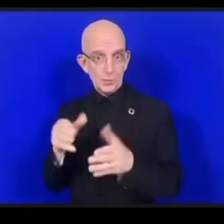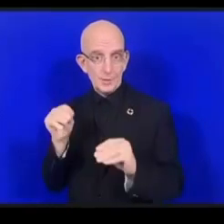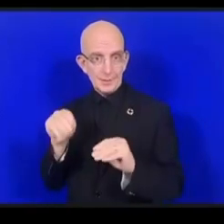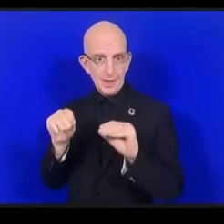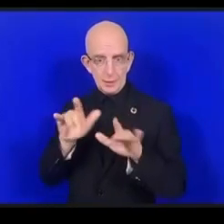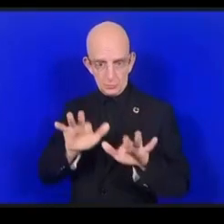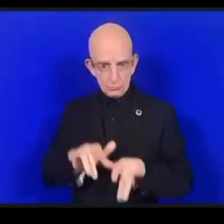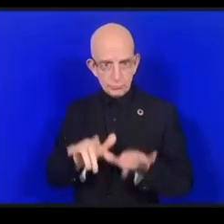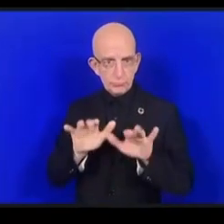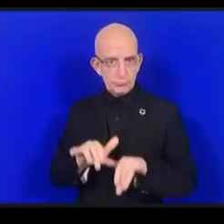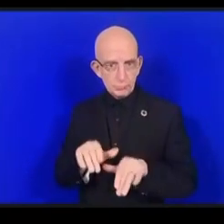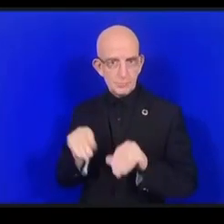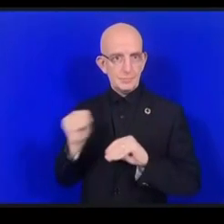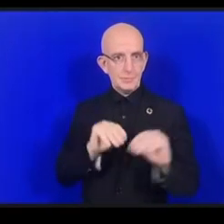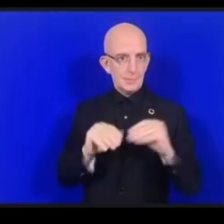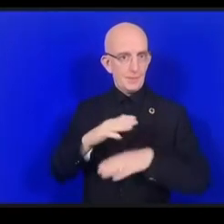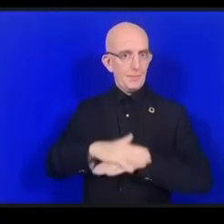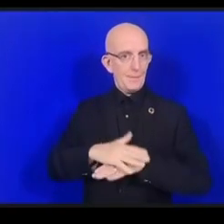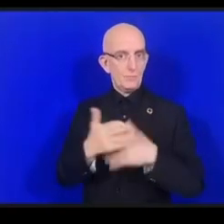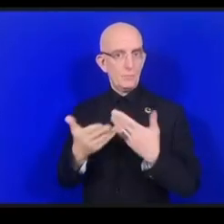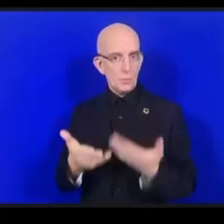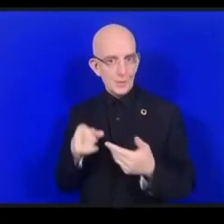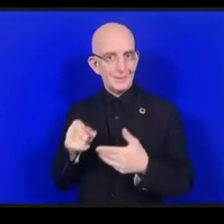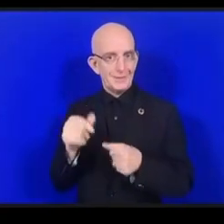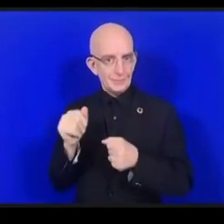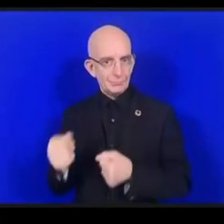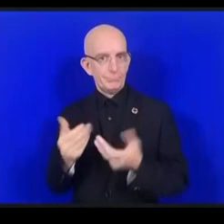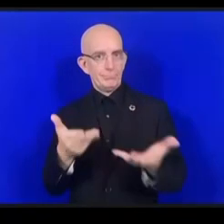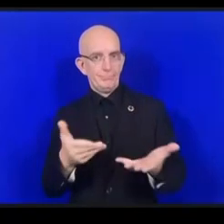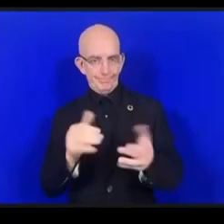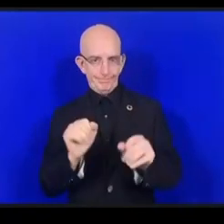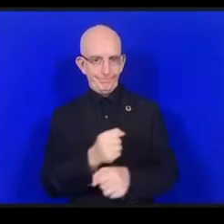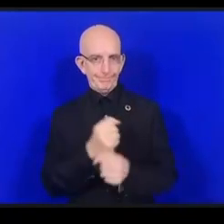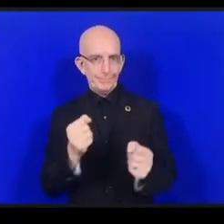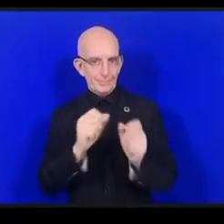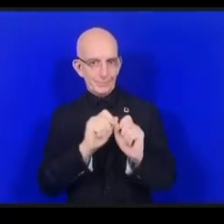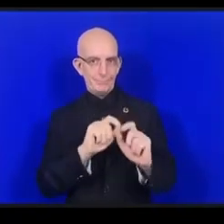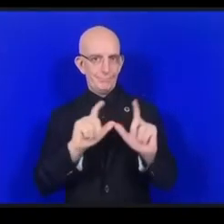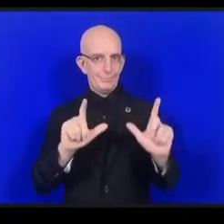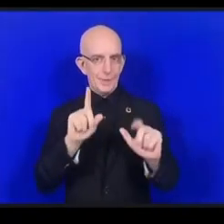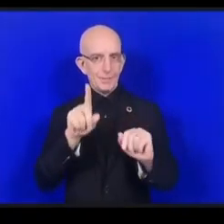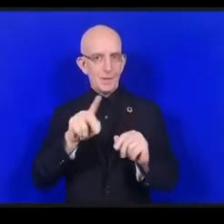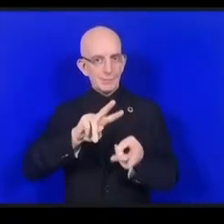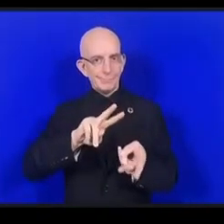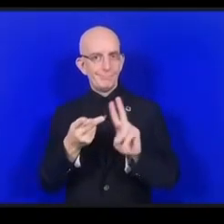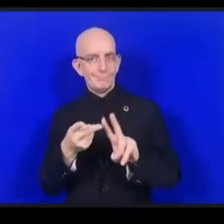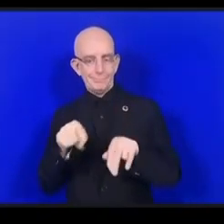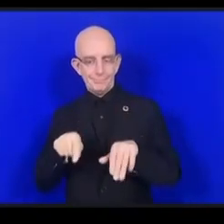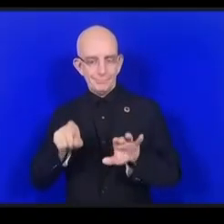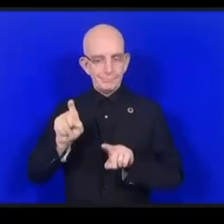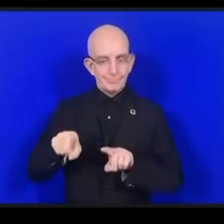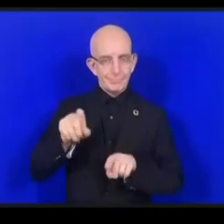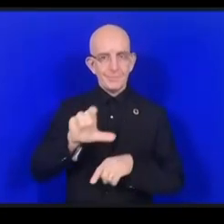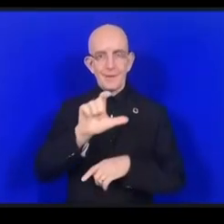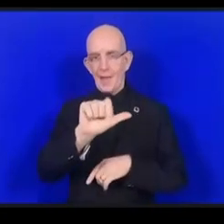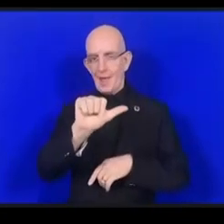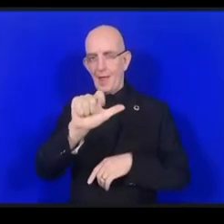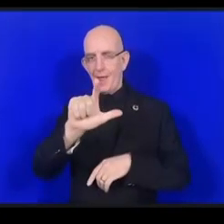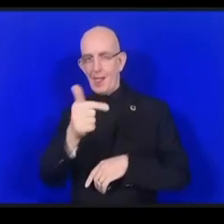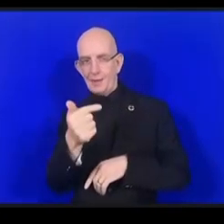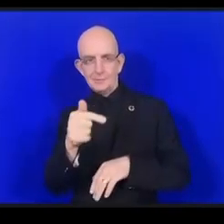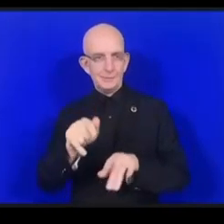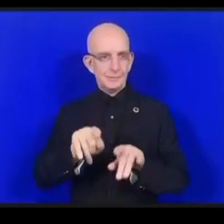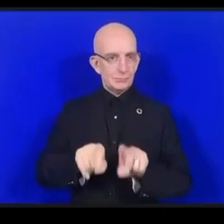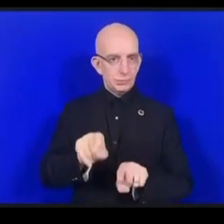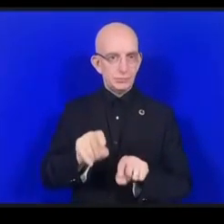إضافة أي نص يصف هذه الصورة وهذا يصعب الأمور فإذن هناك بعض الأمور البسيطة